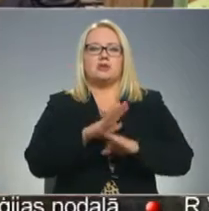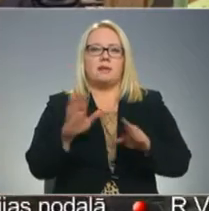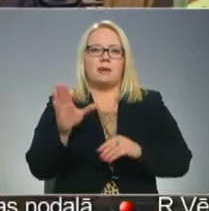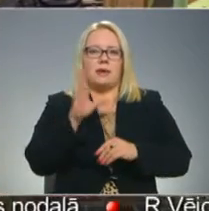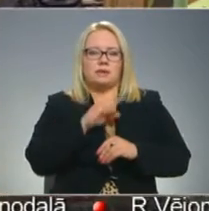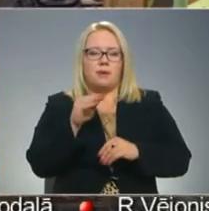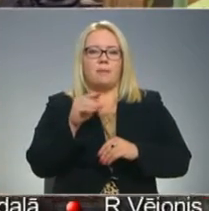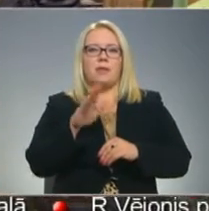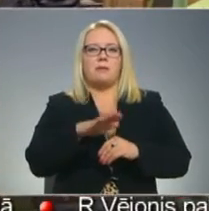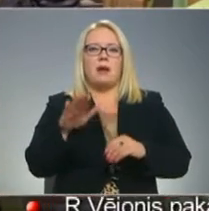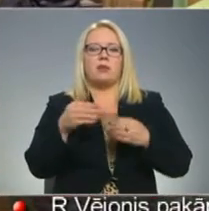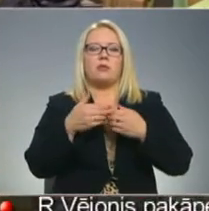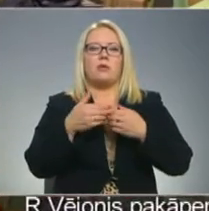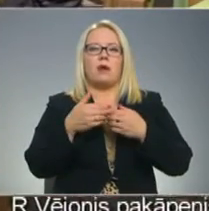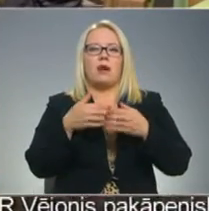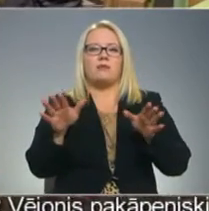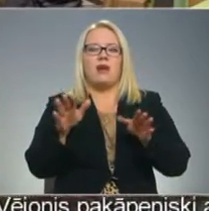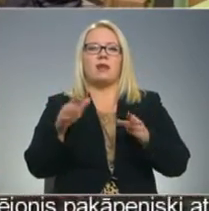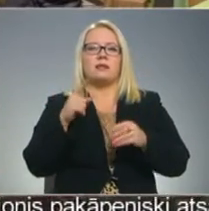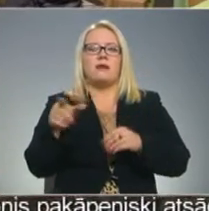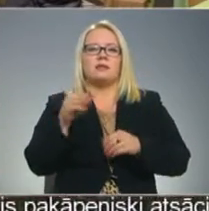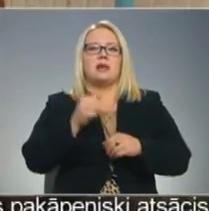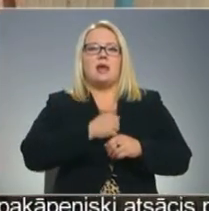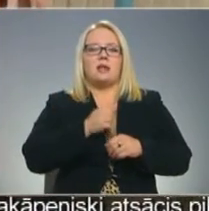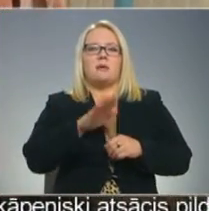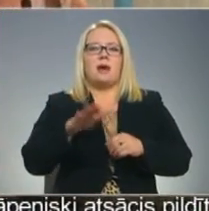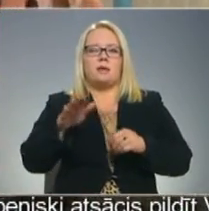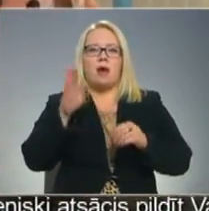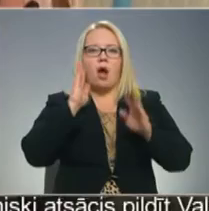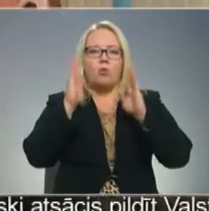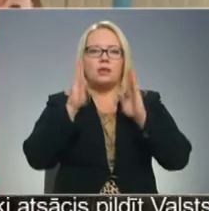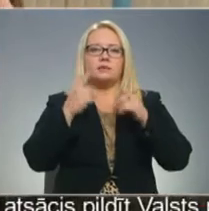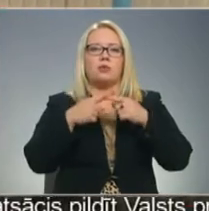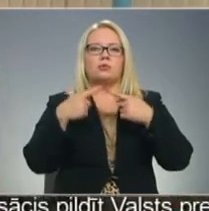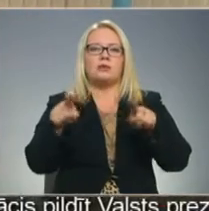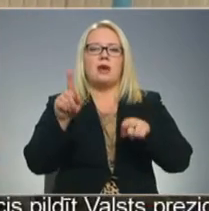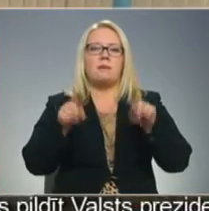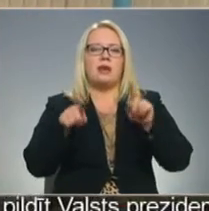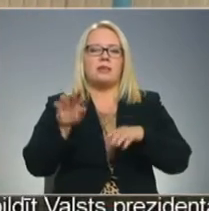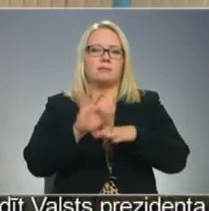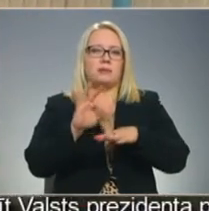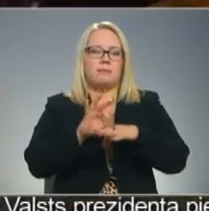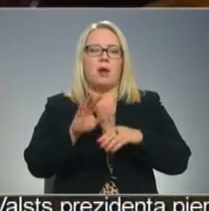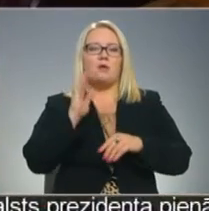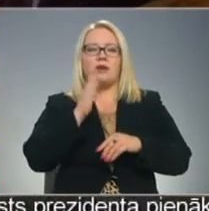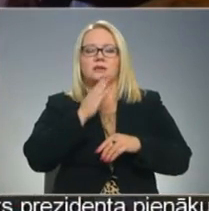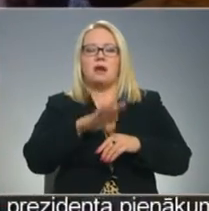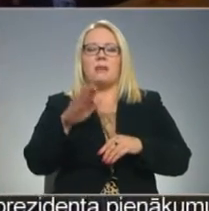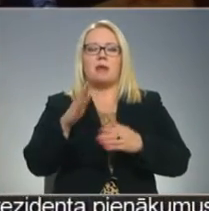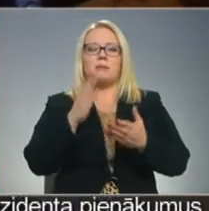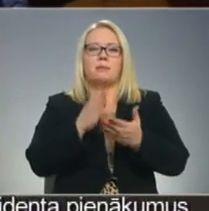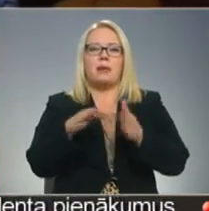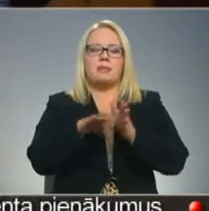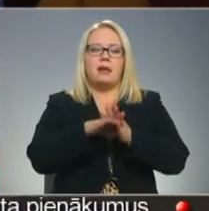Bērni reizegni atvērta pirmā mācību telpa visā Latgalē bērniem ar autismu un citām retām diagnozēm. Ik vasaru bērni piedalās arī diennakts